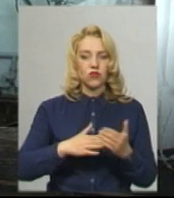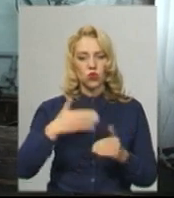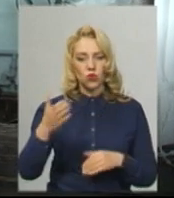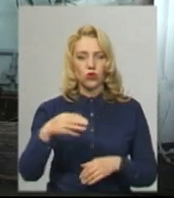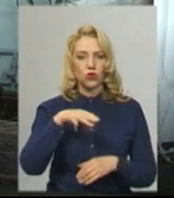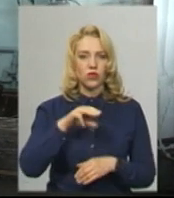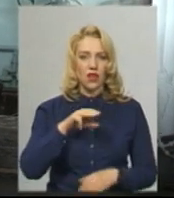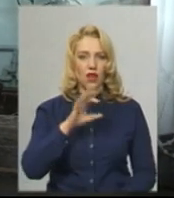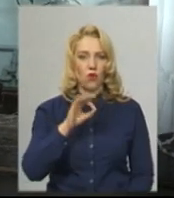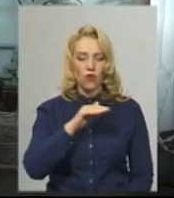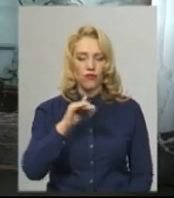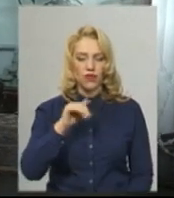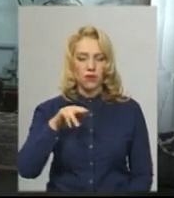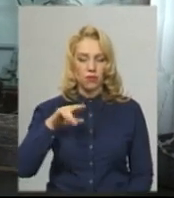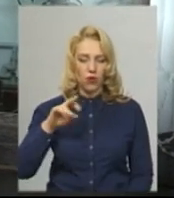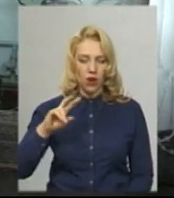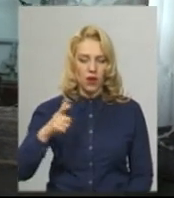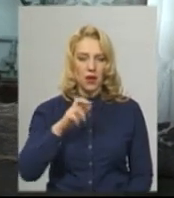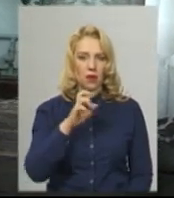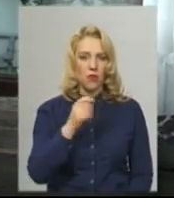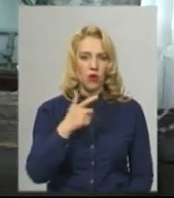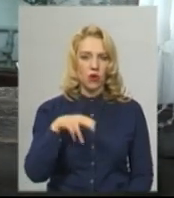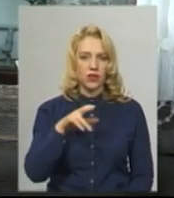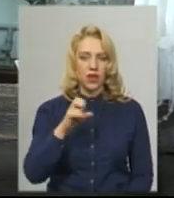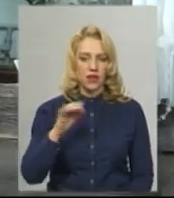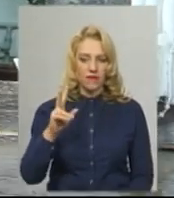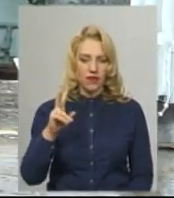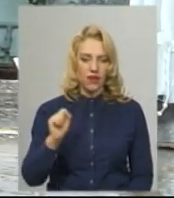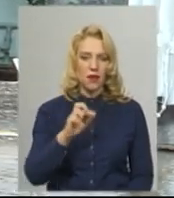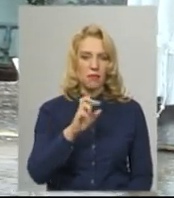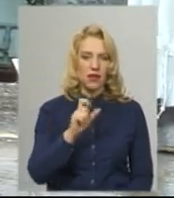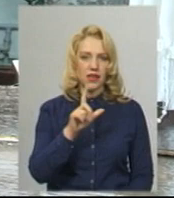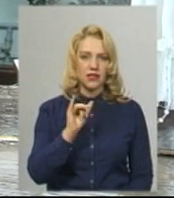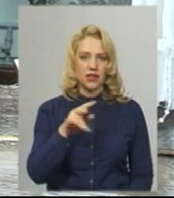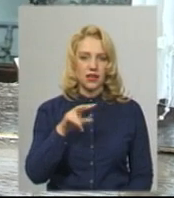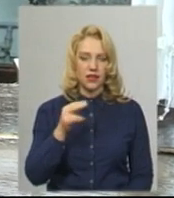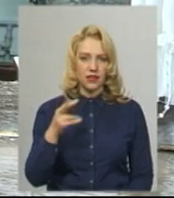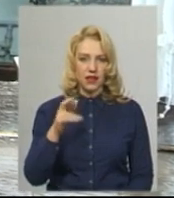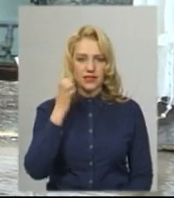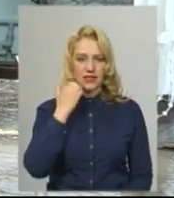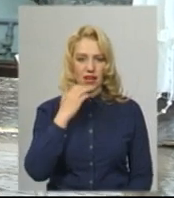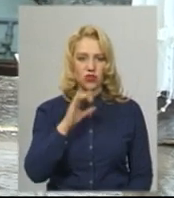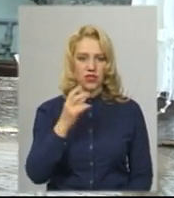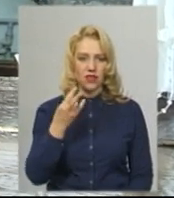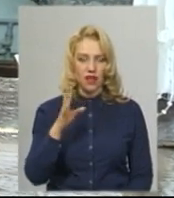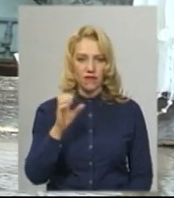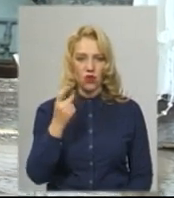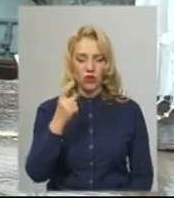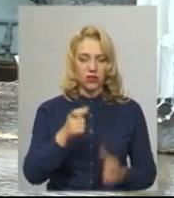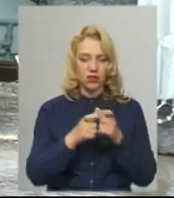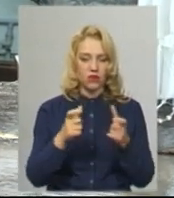Богданівка, Базалія і Стара Синява. Один квиток продали попередньо, на завтра,